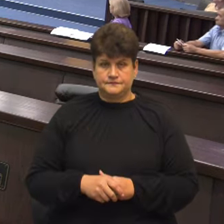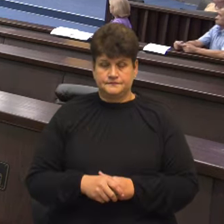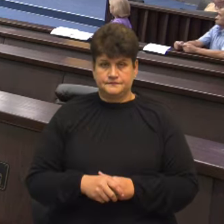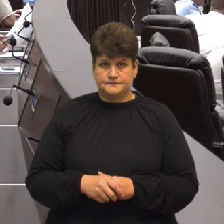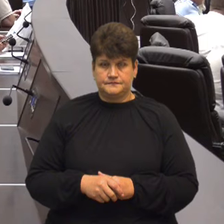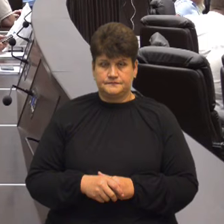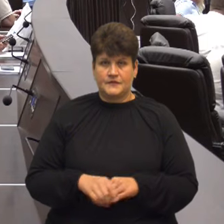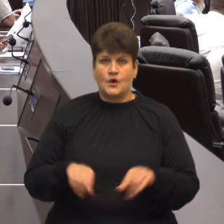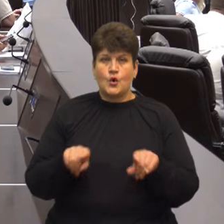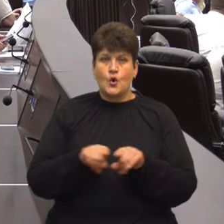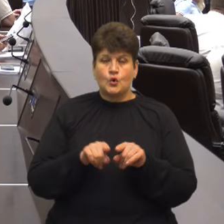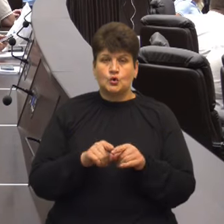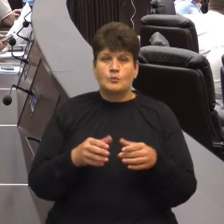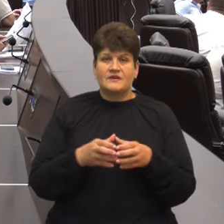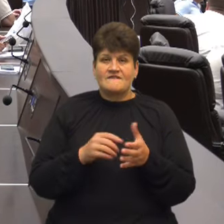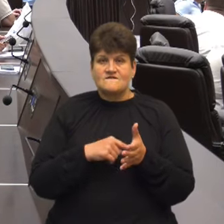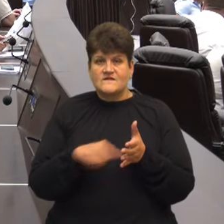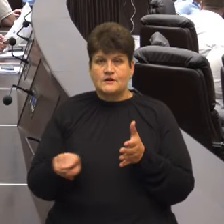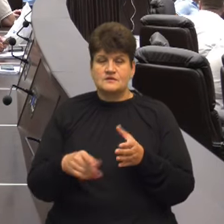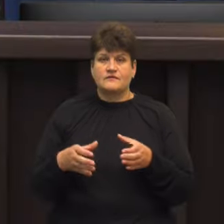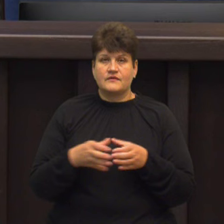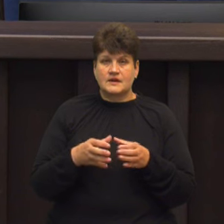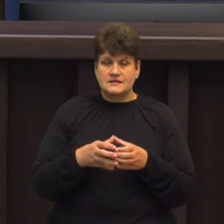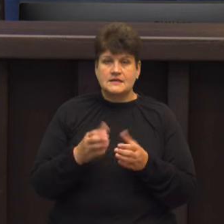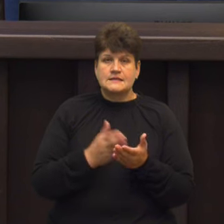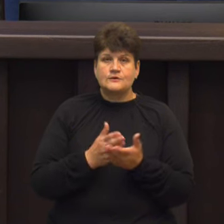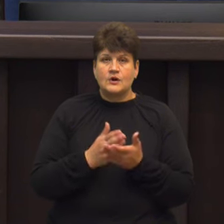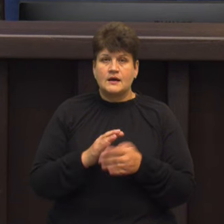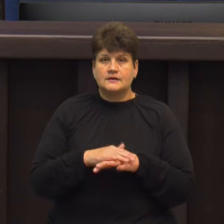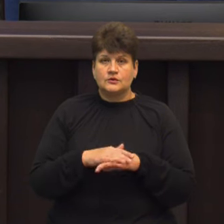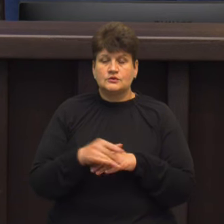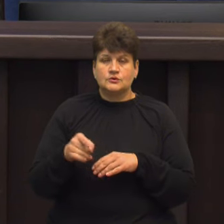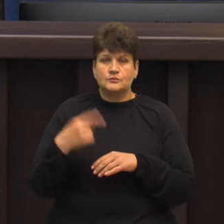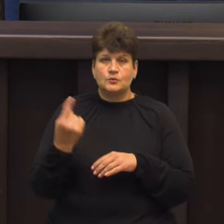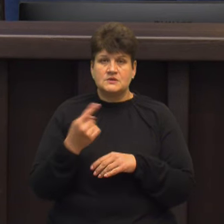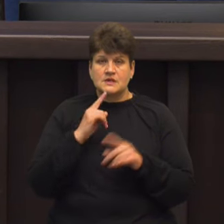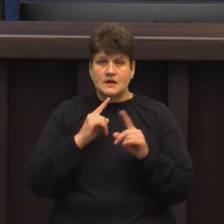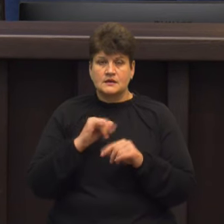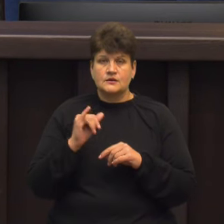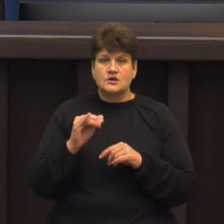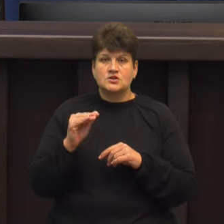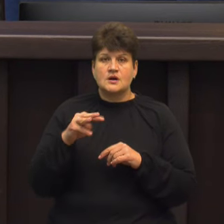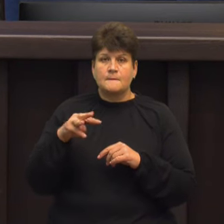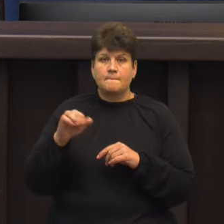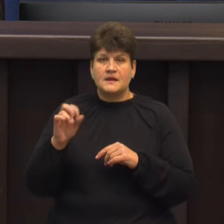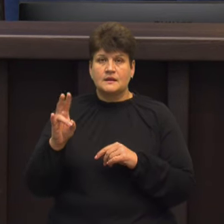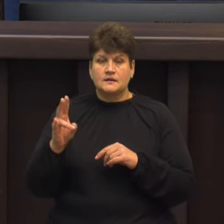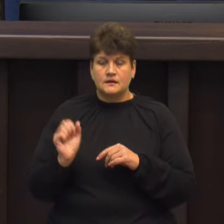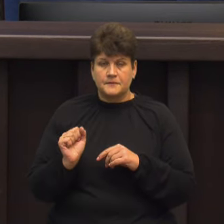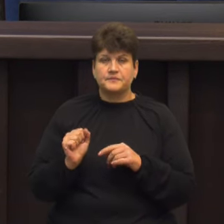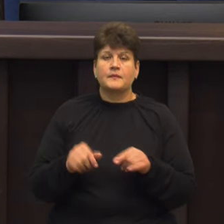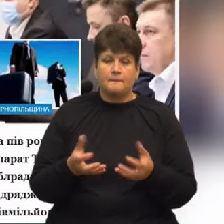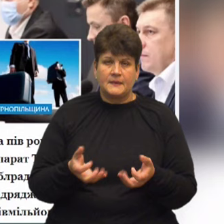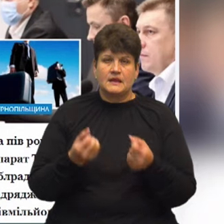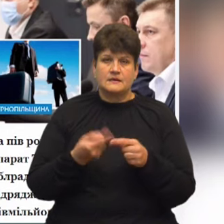Однопарційці виключили з фракції «Слуга народу» в Тернопільській обласній раді Ігоря Жмінку Підтримали виключення свого колеги п'ятеро